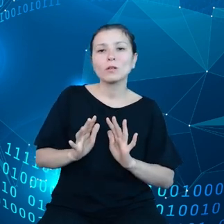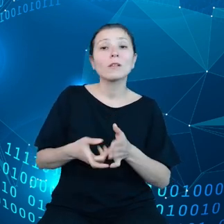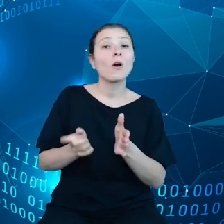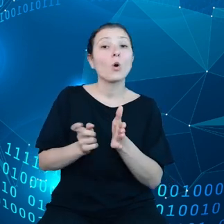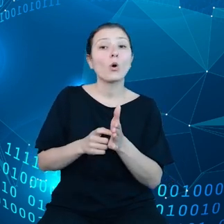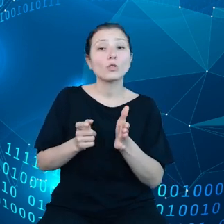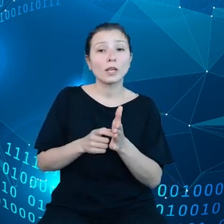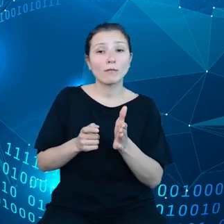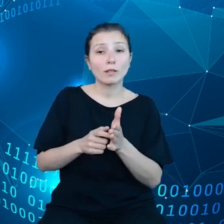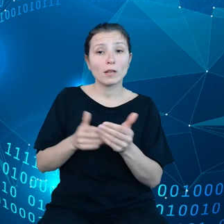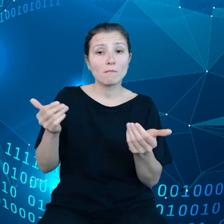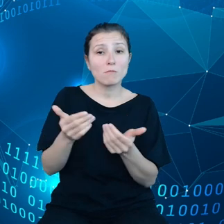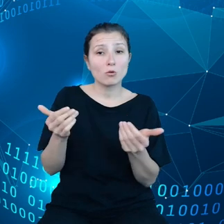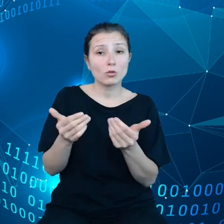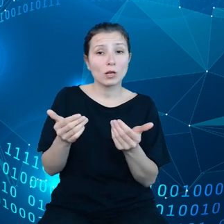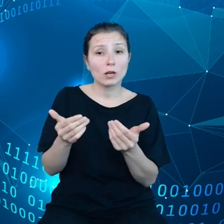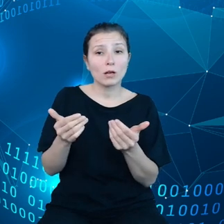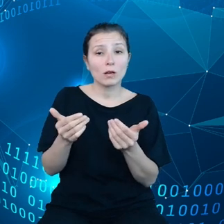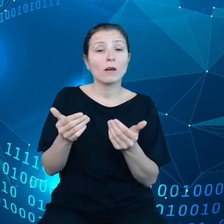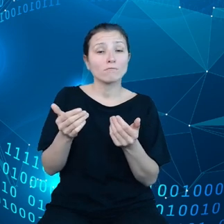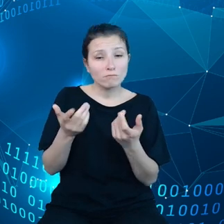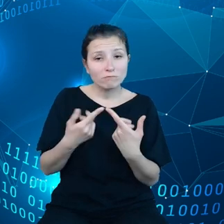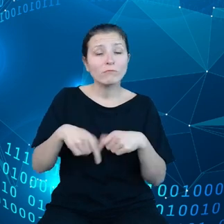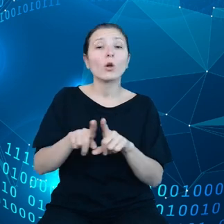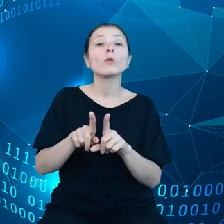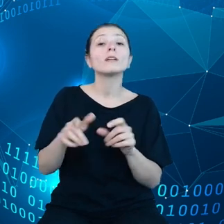możemy zaadresować. Jest wiele dróg.